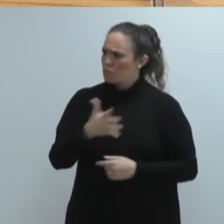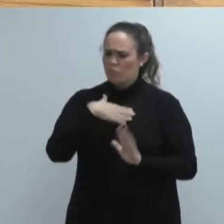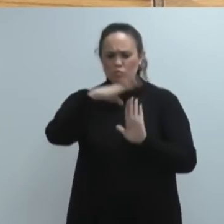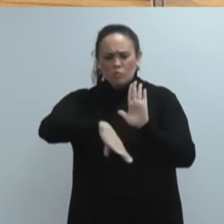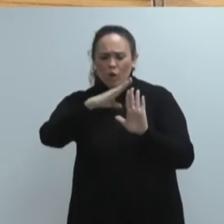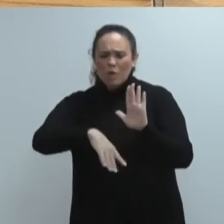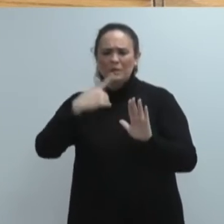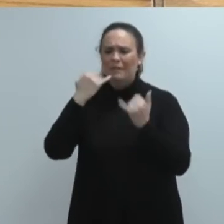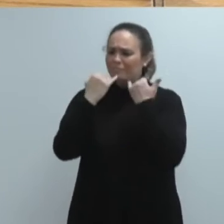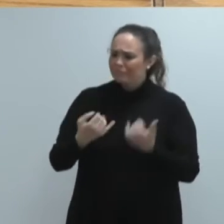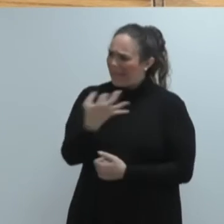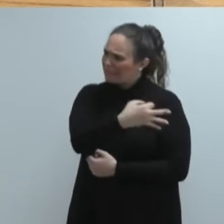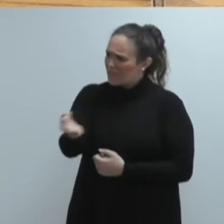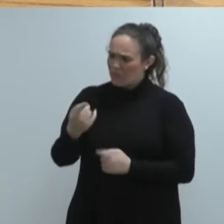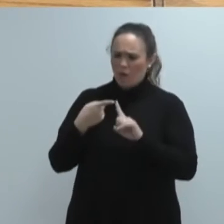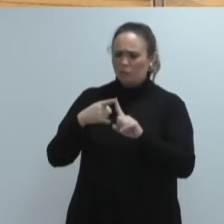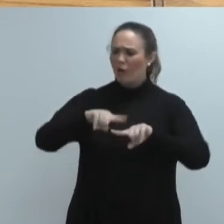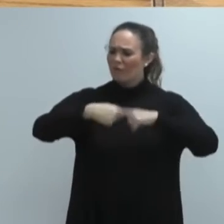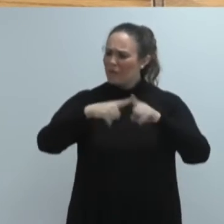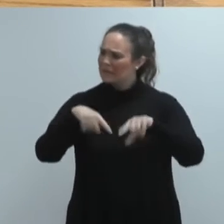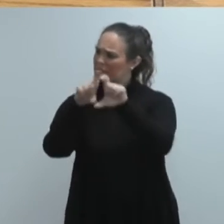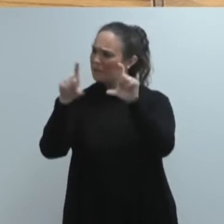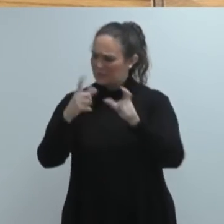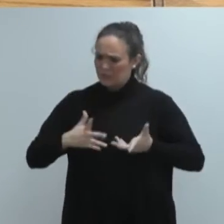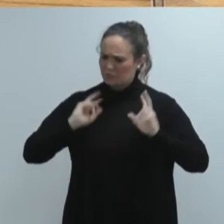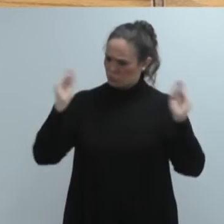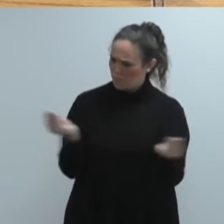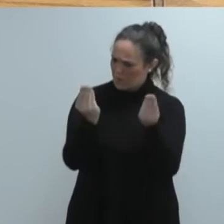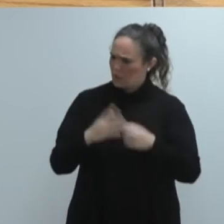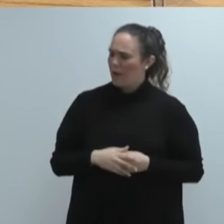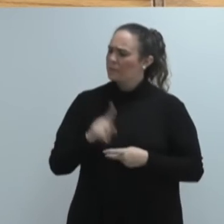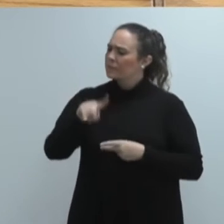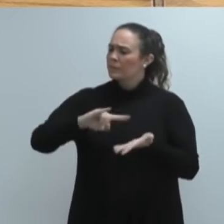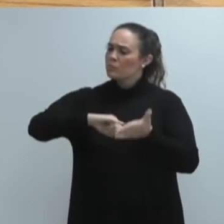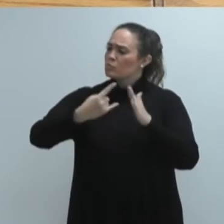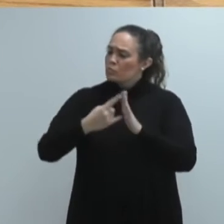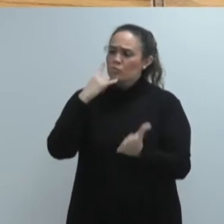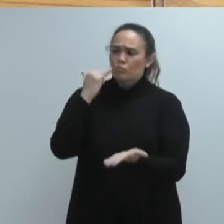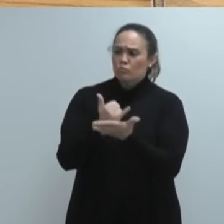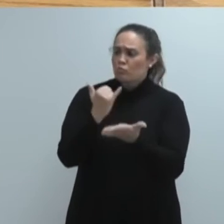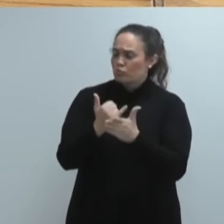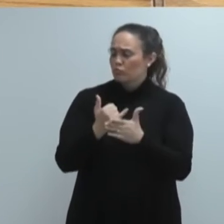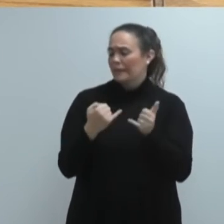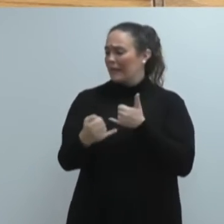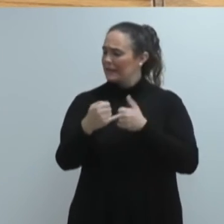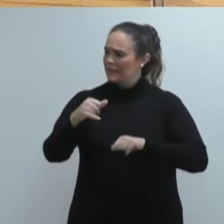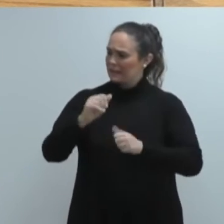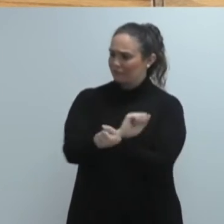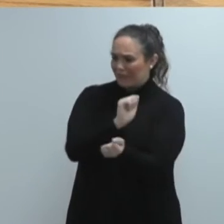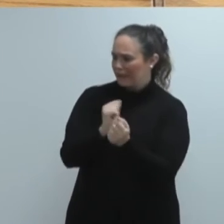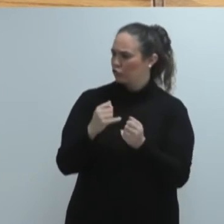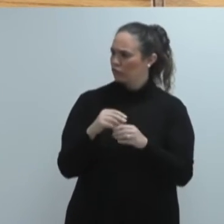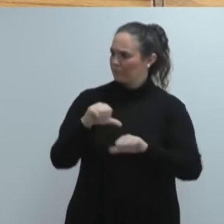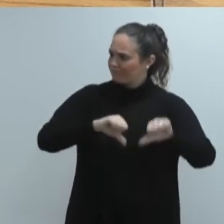programak indartu ditugu, likidezia lerro berriak onartu ditugu, foru algundiekin adostu dugu inbertsio plan